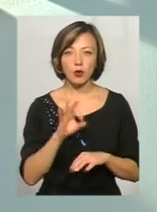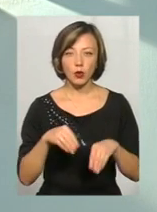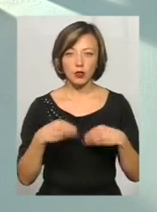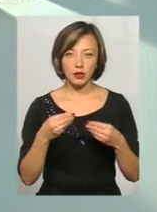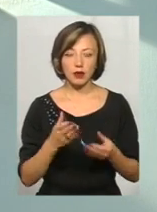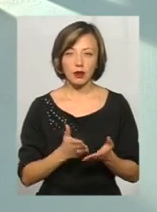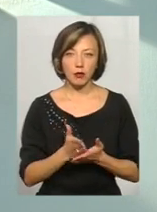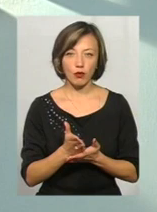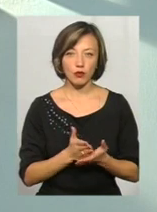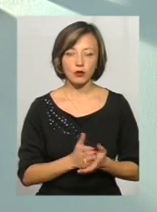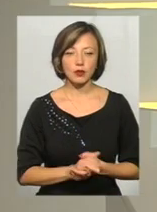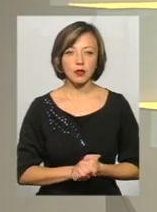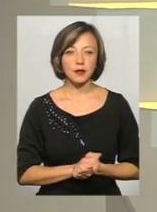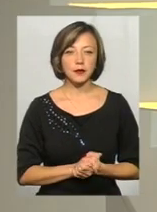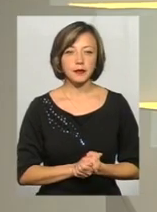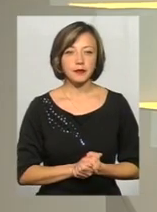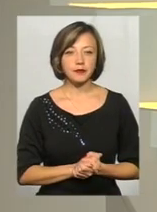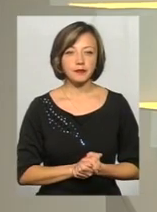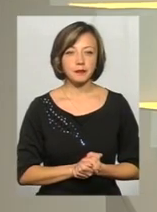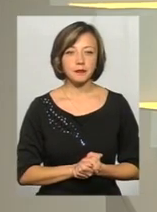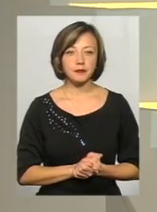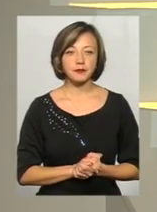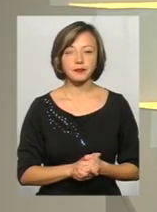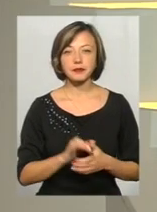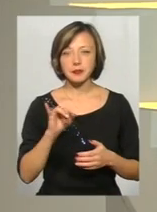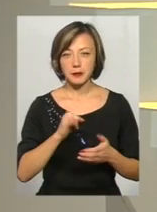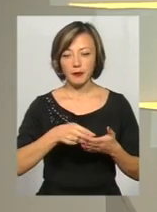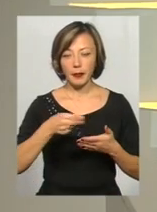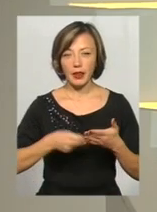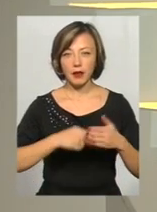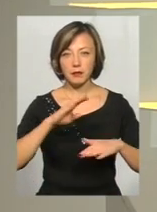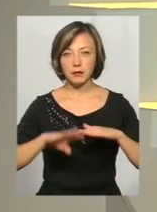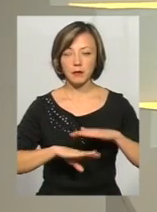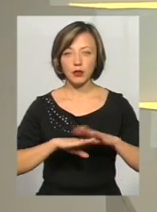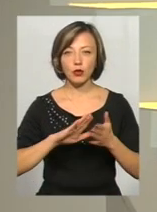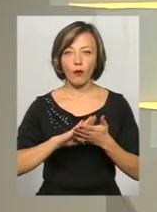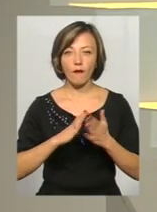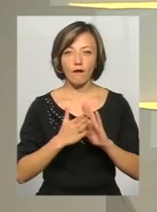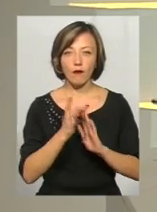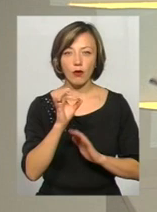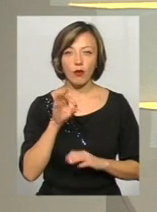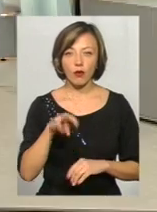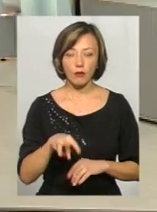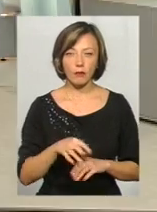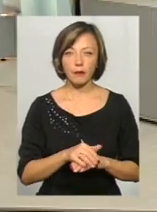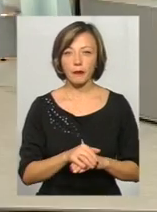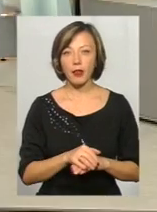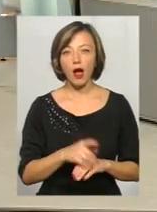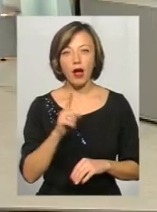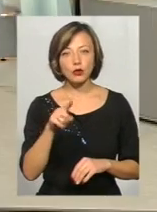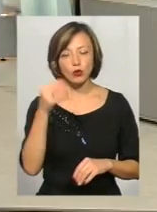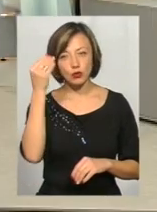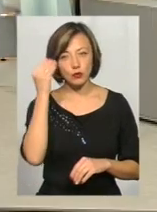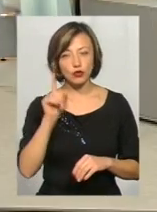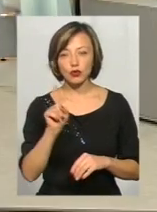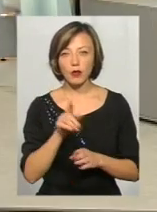отримує якийсь банківський продукт. Підставить підпис під договіром. Ну, а з тою точкою зору, що